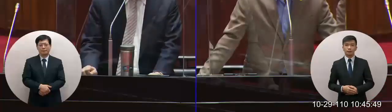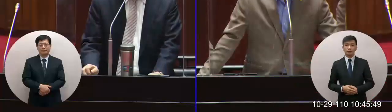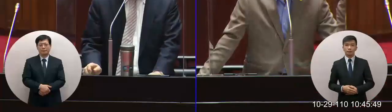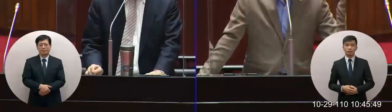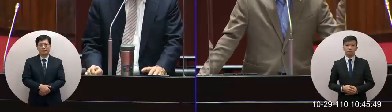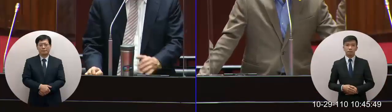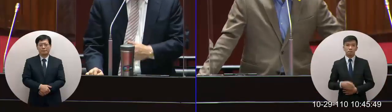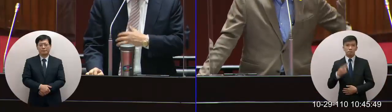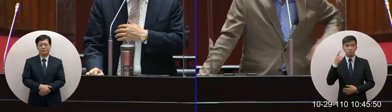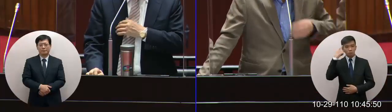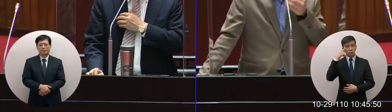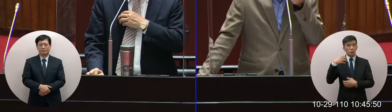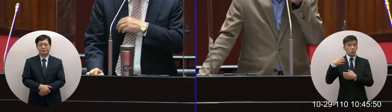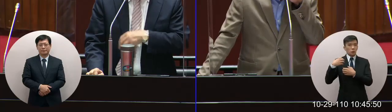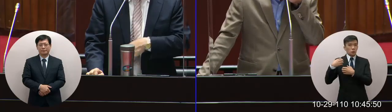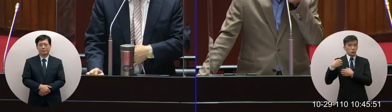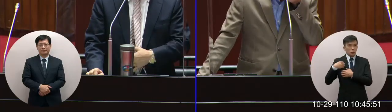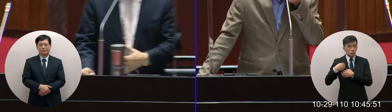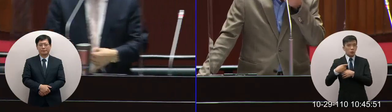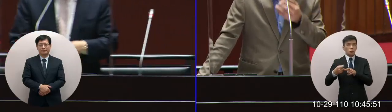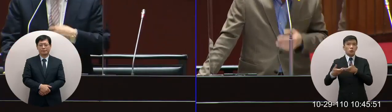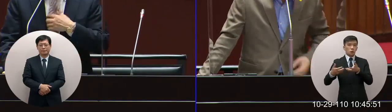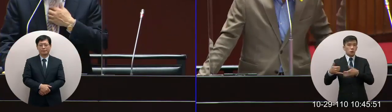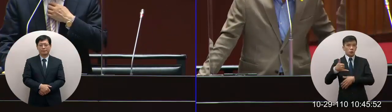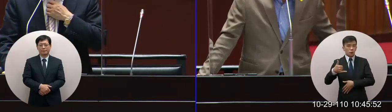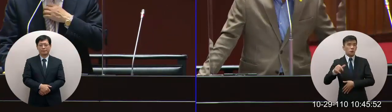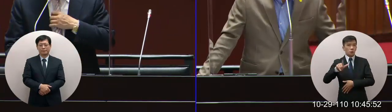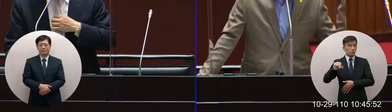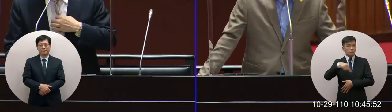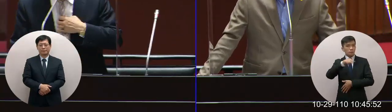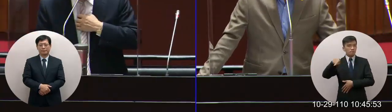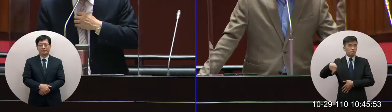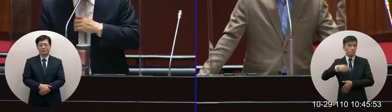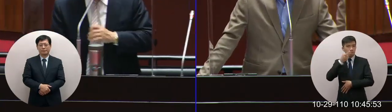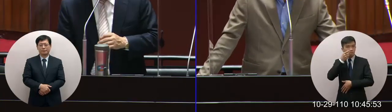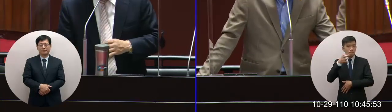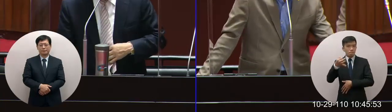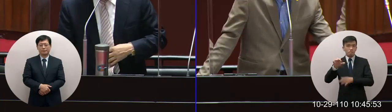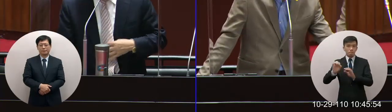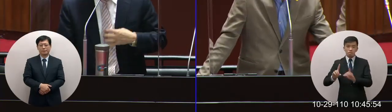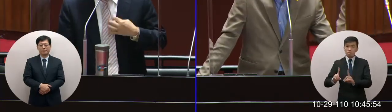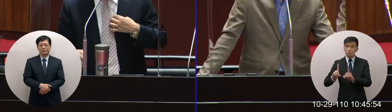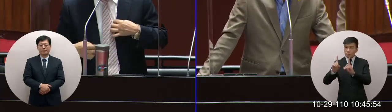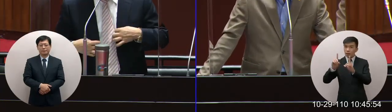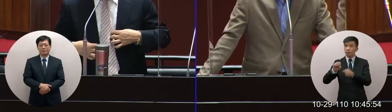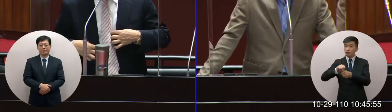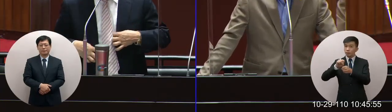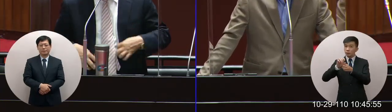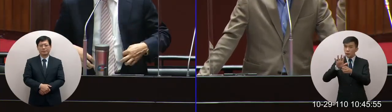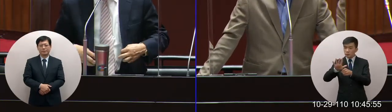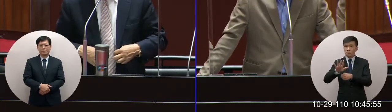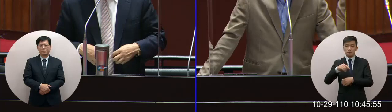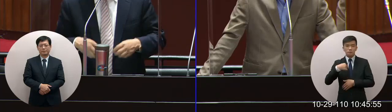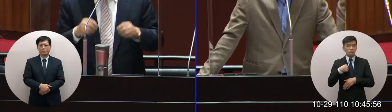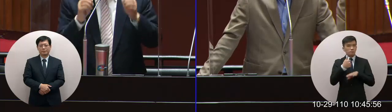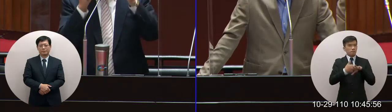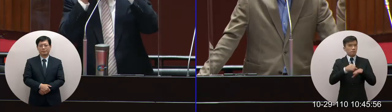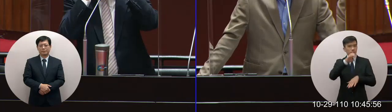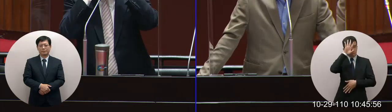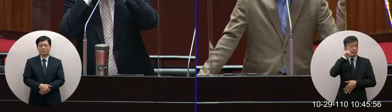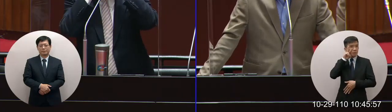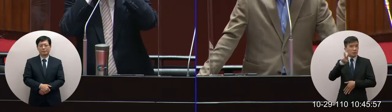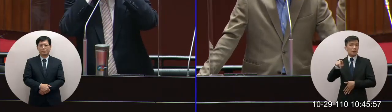宣布軍工校調薪之後我們的在野黨質疑蘇院長你是不是選舉考量